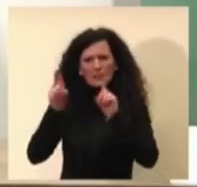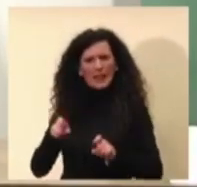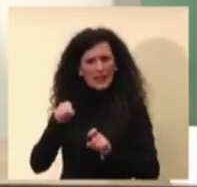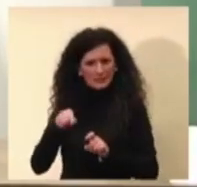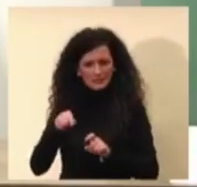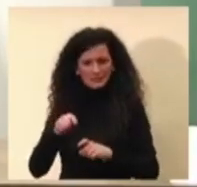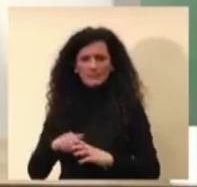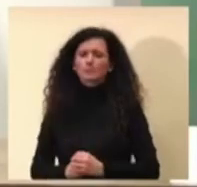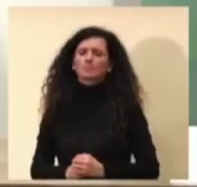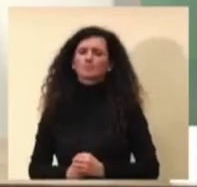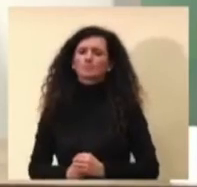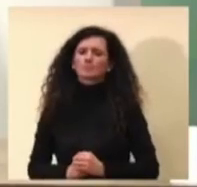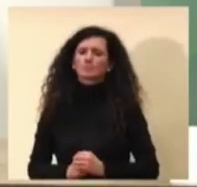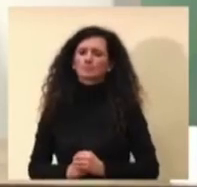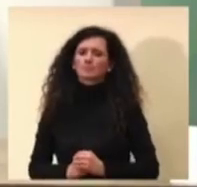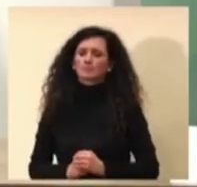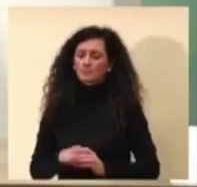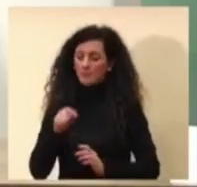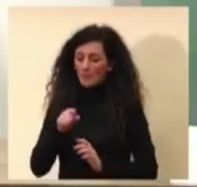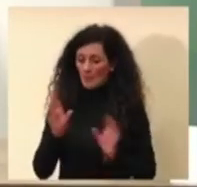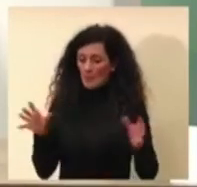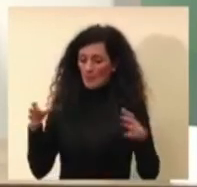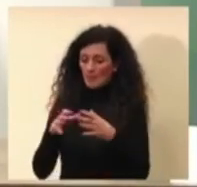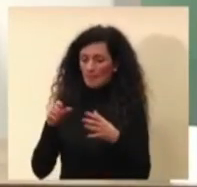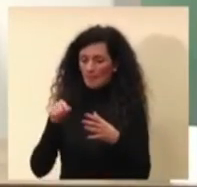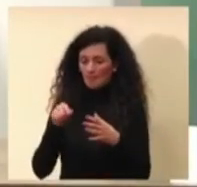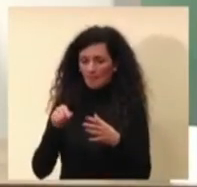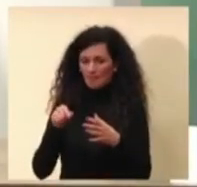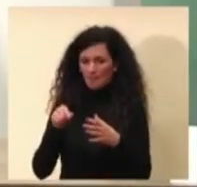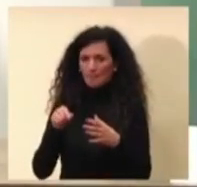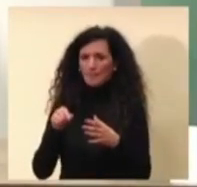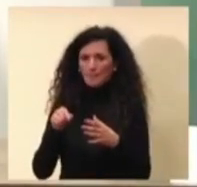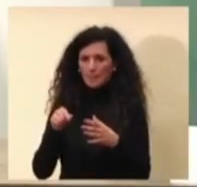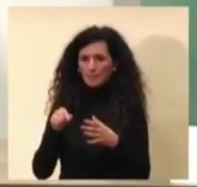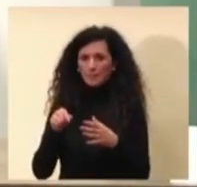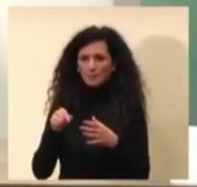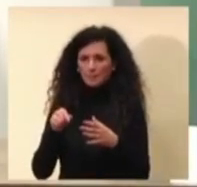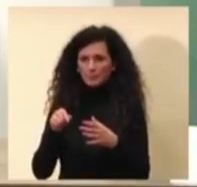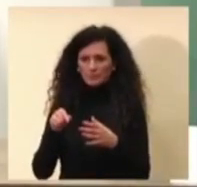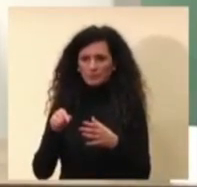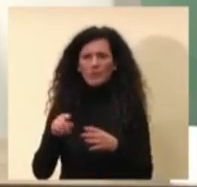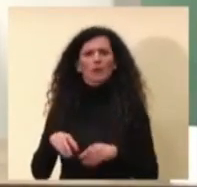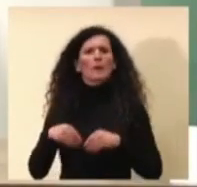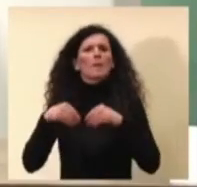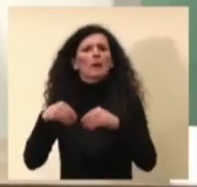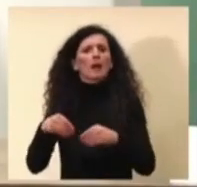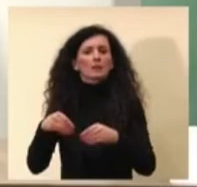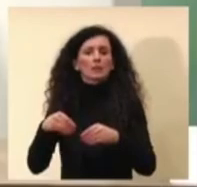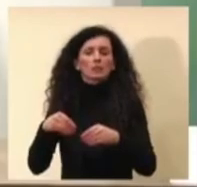in quel contesto hanno partecipato alcune regioni